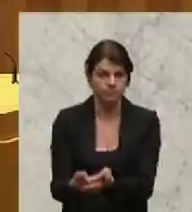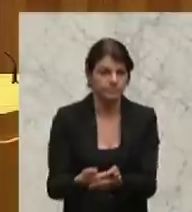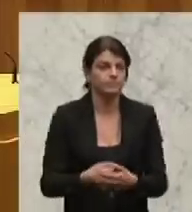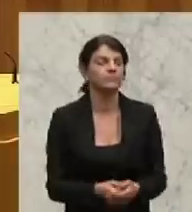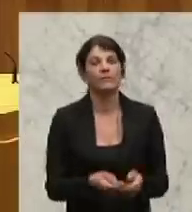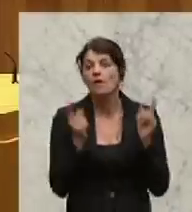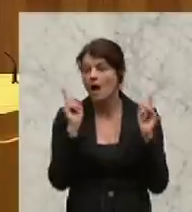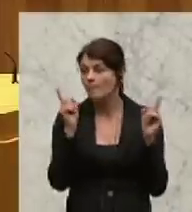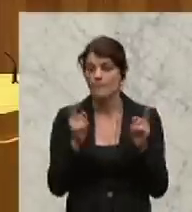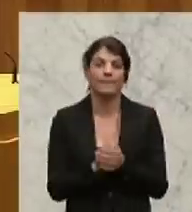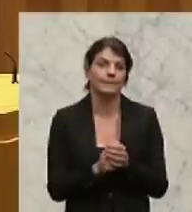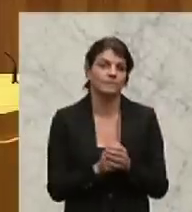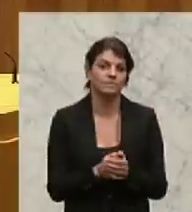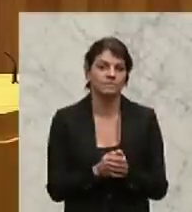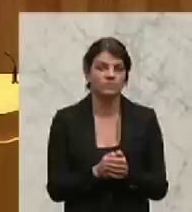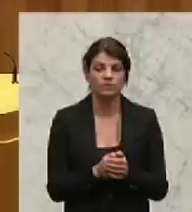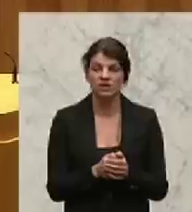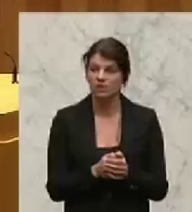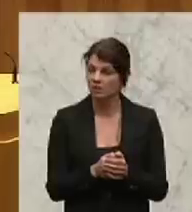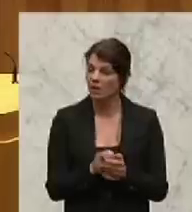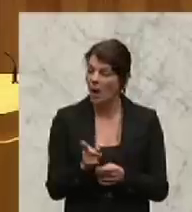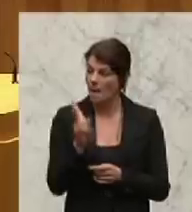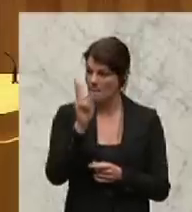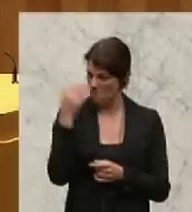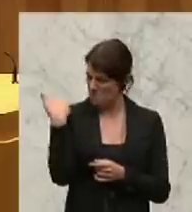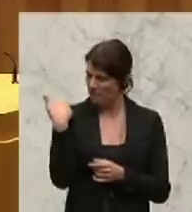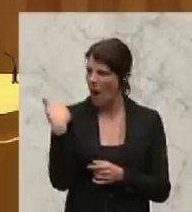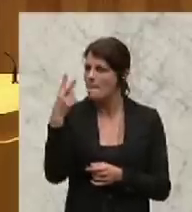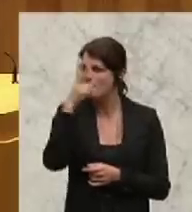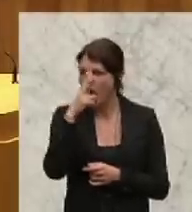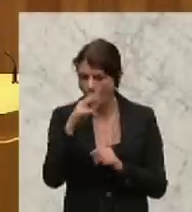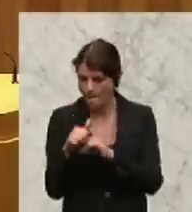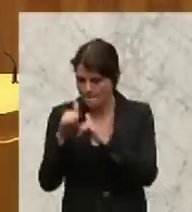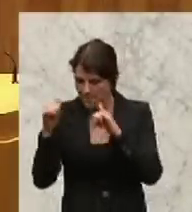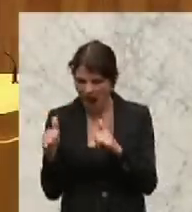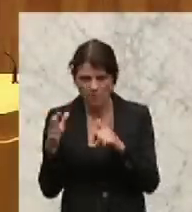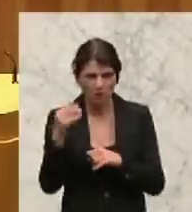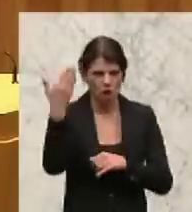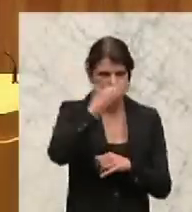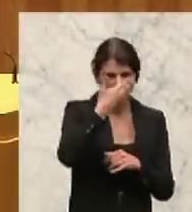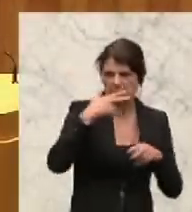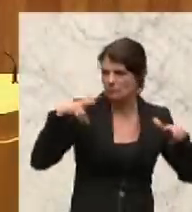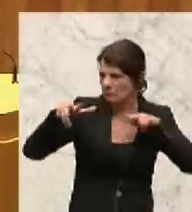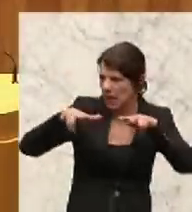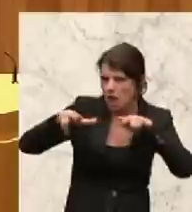Allerdings von einer blauen Bank, ursprünglich blauen Bank mit einem schwarzen Management und